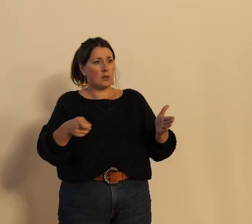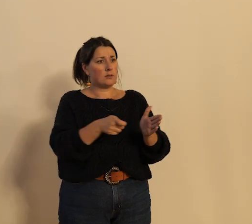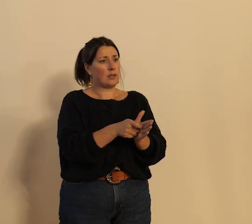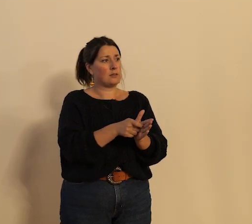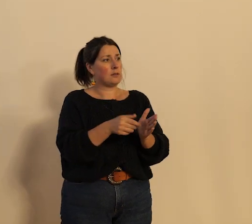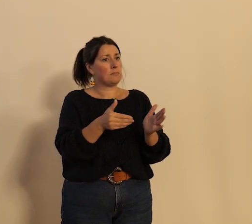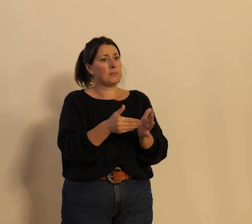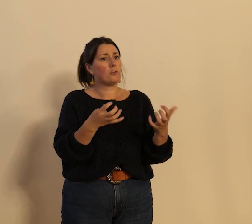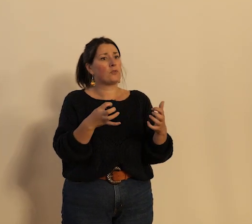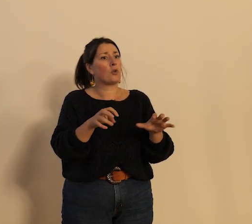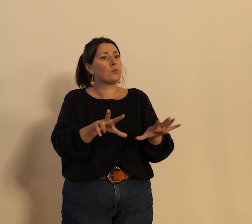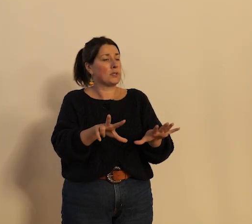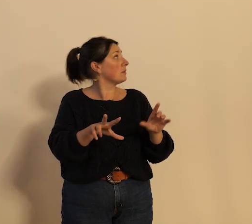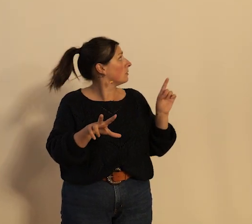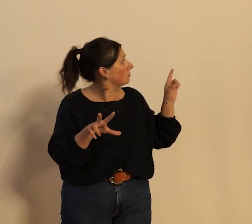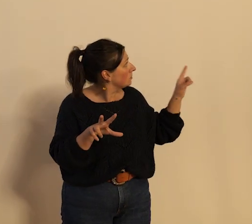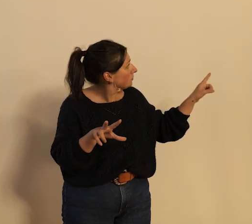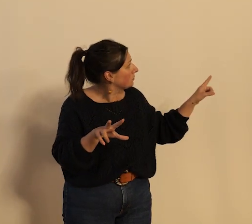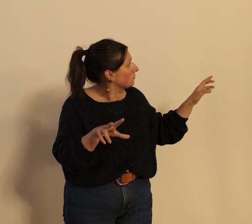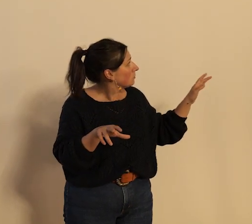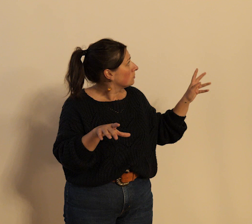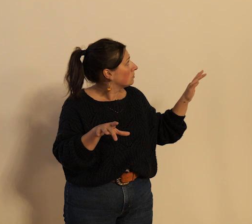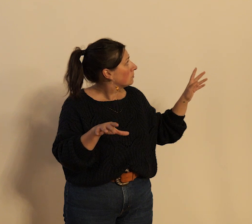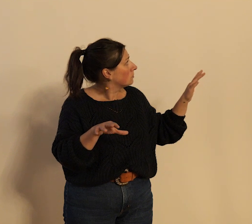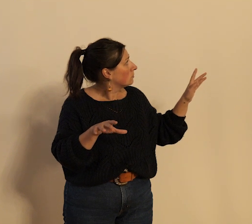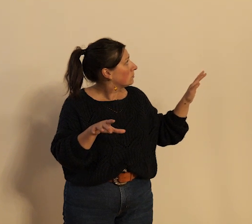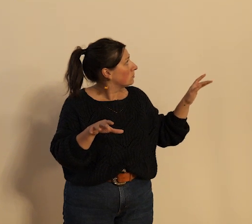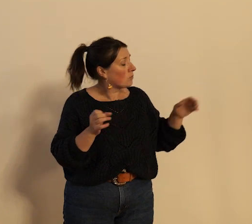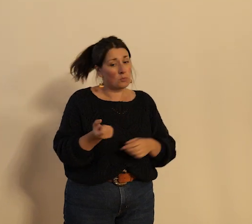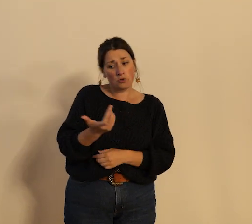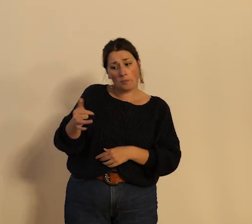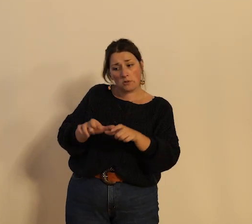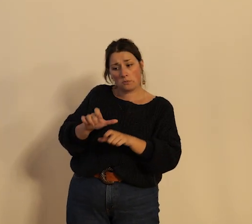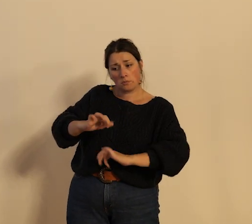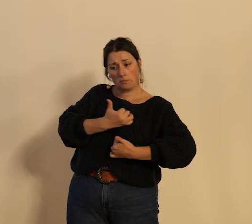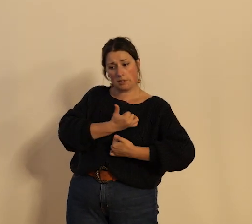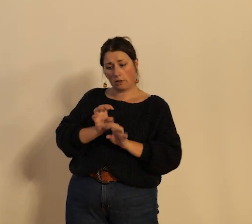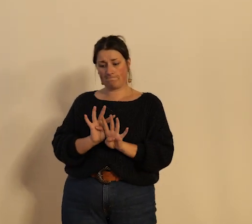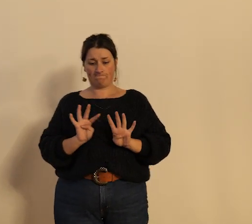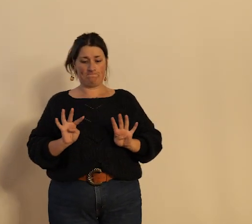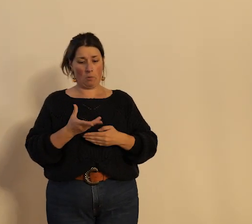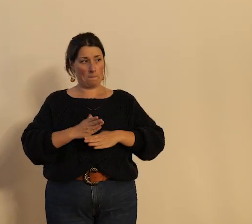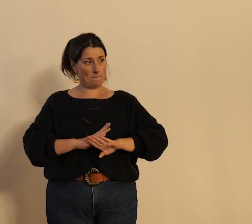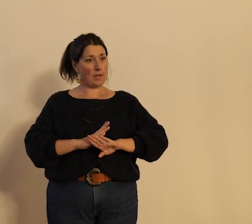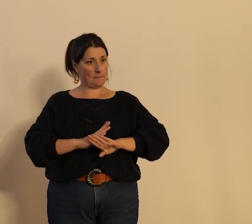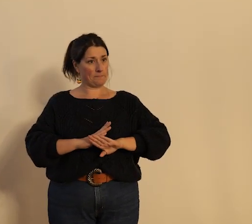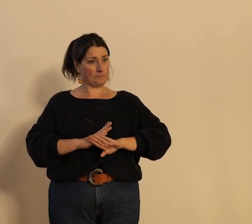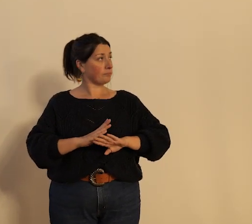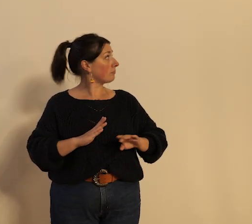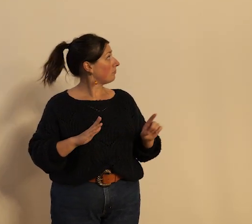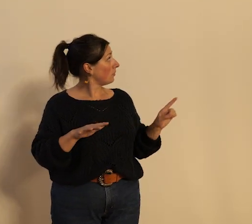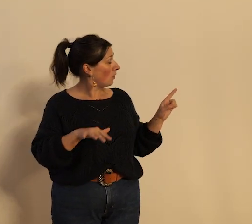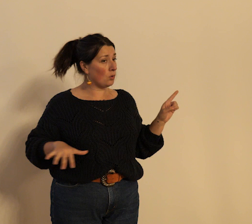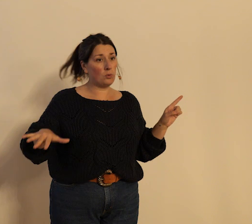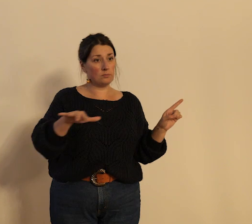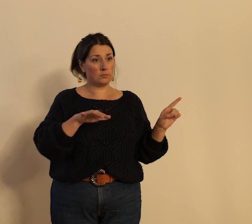sur la vue suivante des militaires qui vont se préparer sur le départ pour le